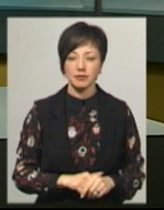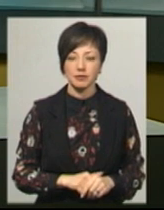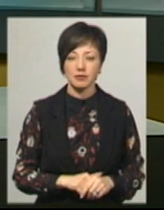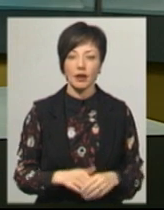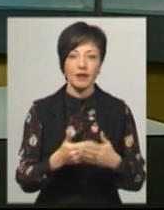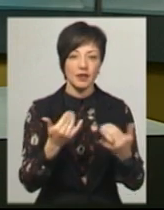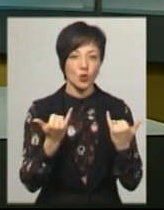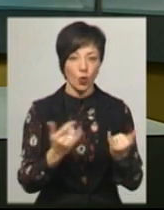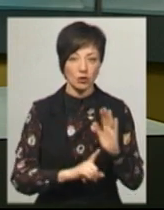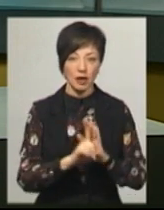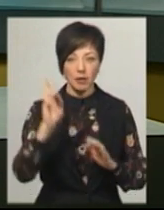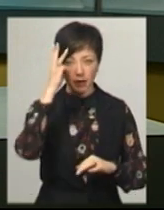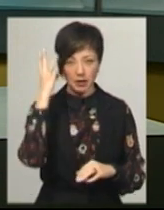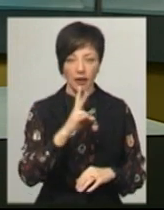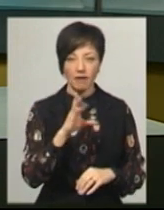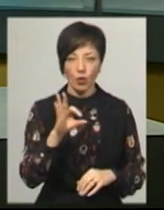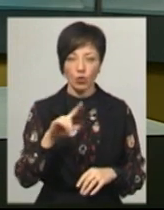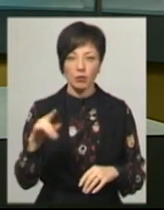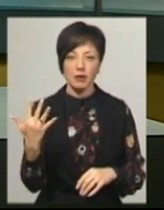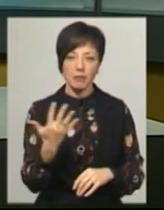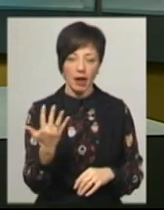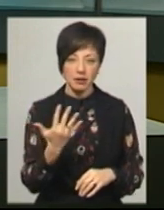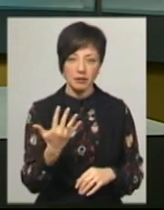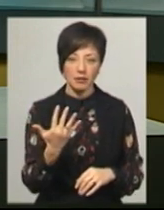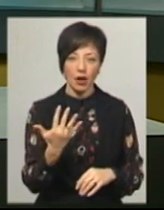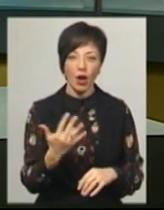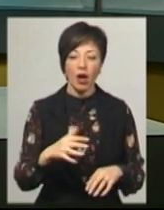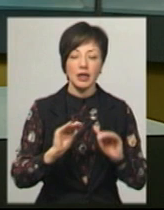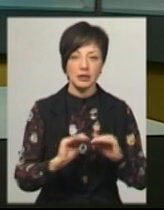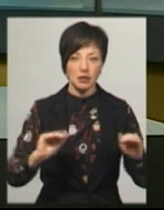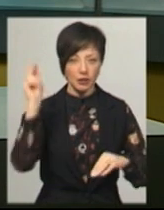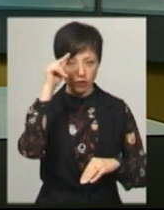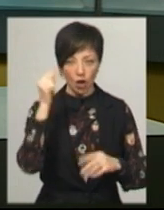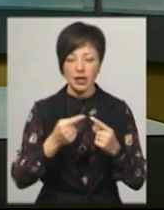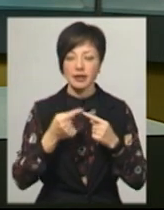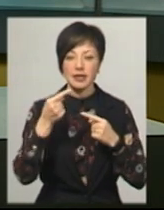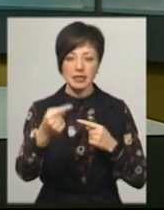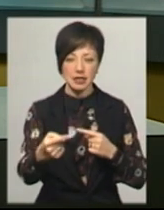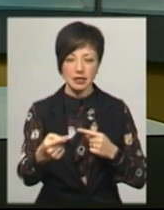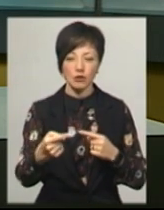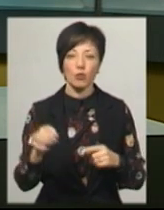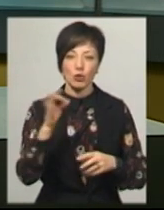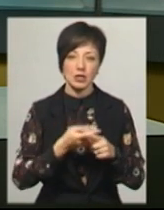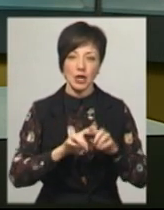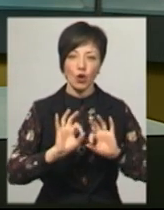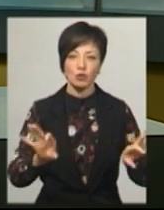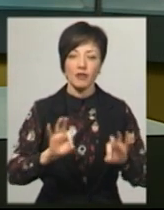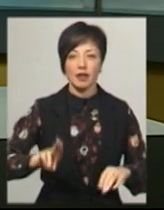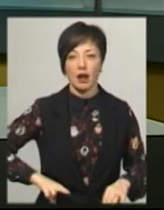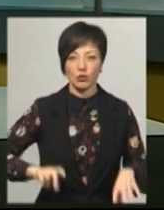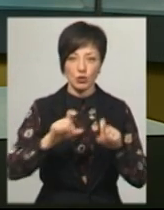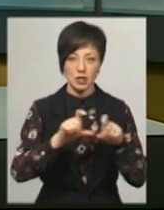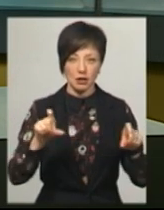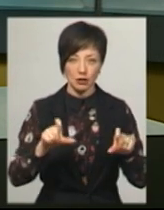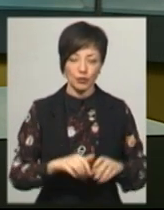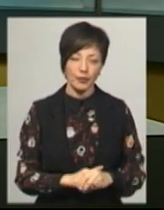Відсьогодні у Хмельницькому НВО номер 5 імені Сергія Єфремова учні навчаються дистанційно. Про це розповів директор закладу Андрій